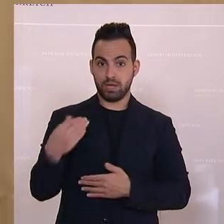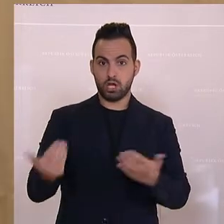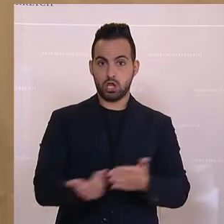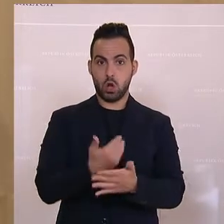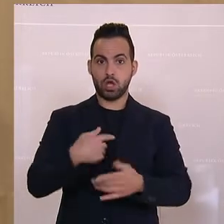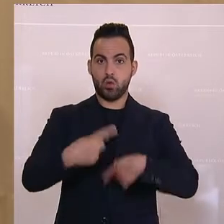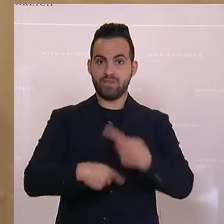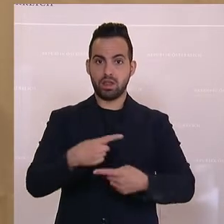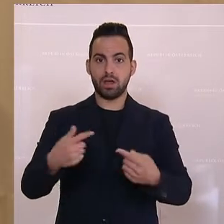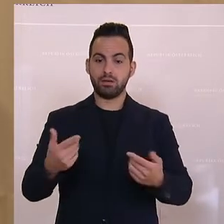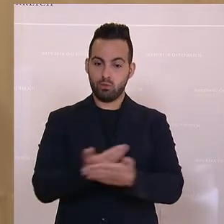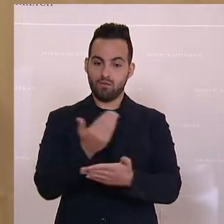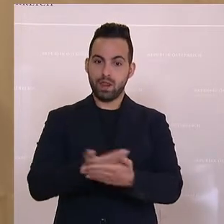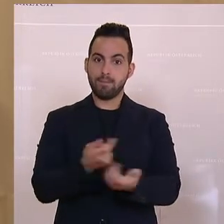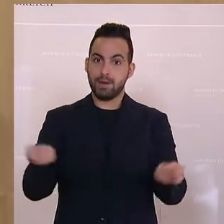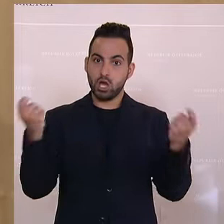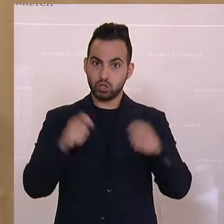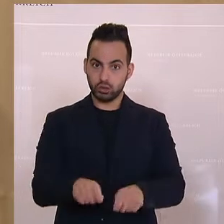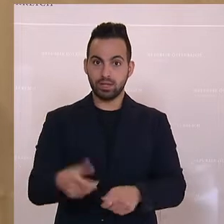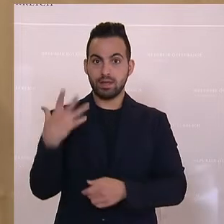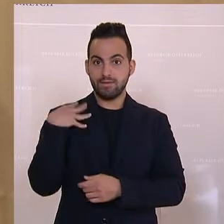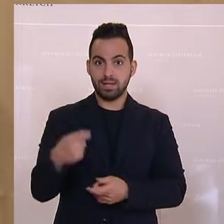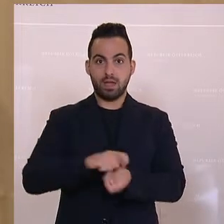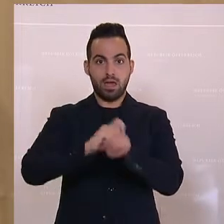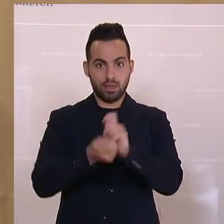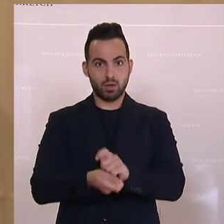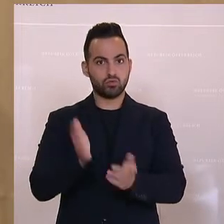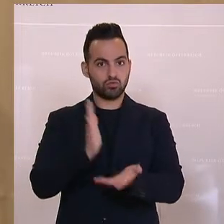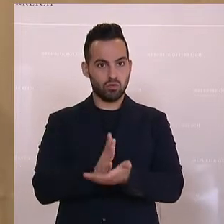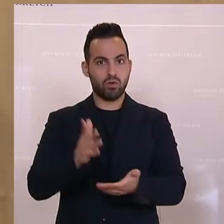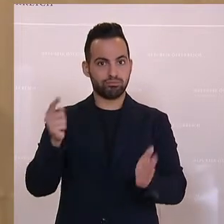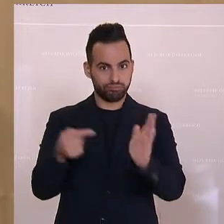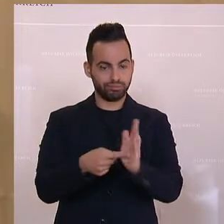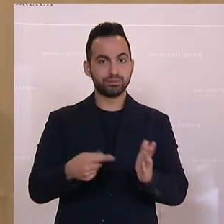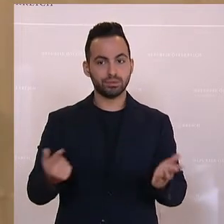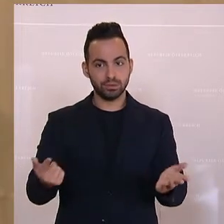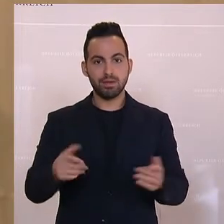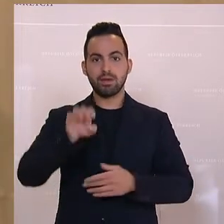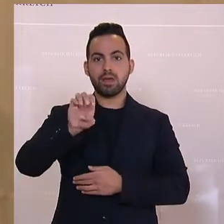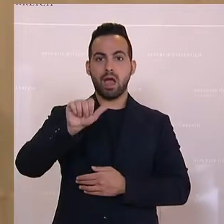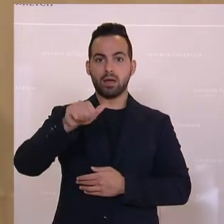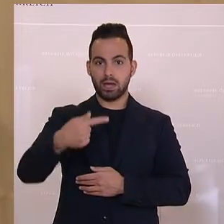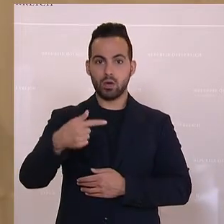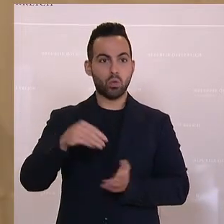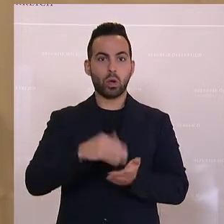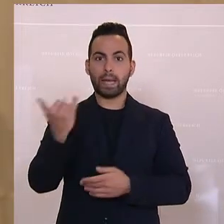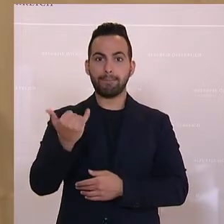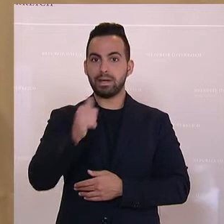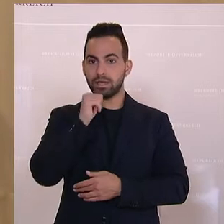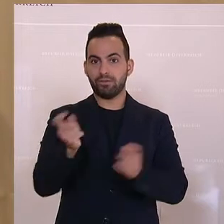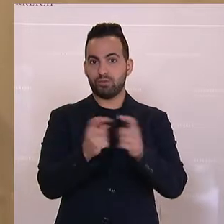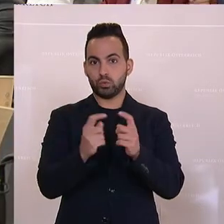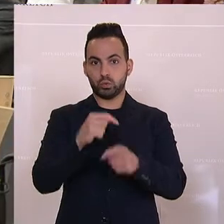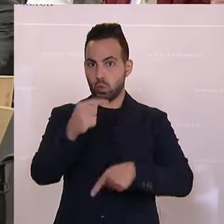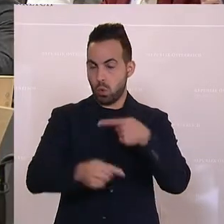beschlossen. Wir haben wieder Änderungen gemacht. Wie gesagt, das ERG ist noch immer nicht funktionsfähig.